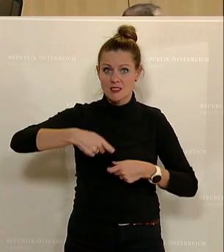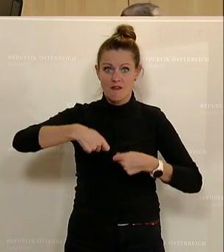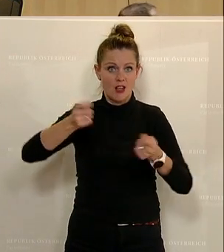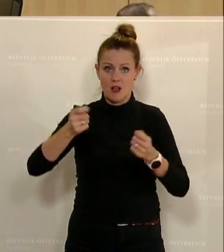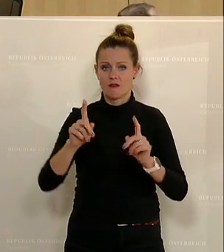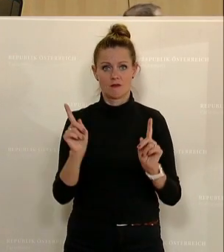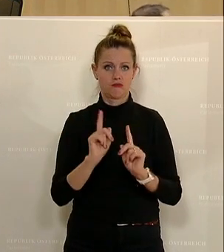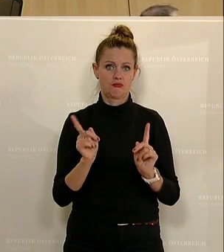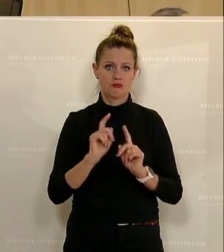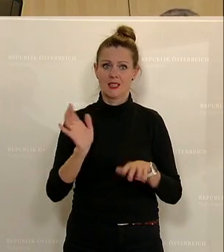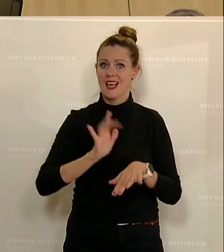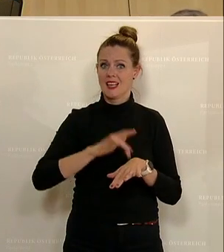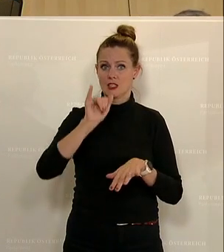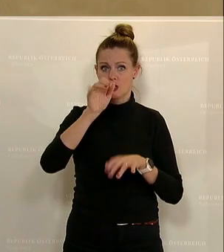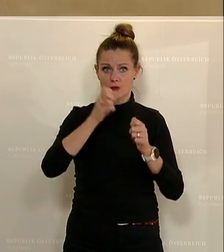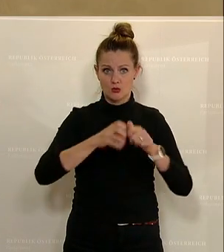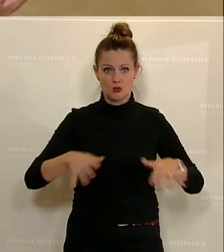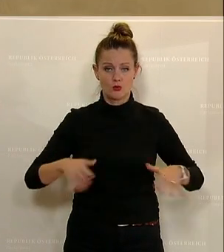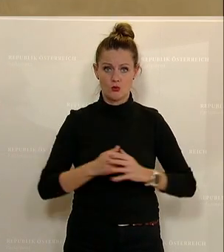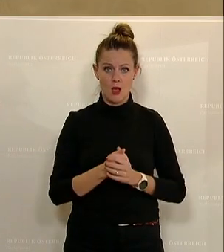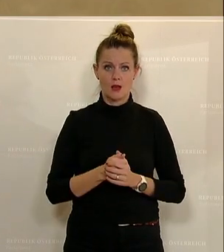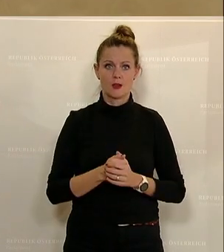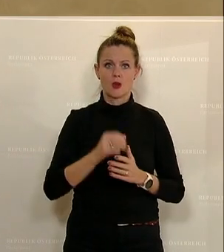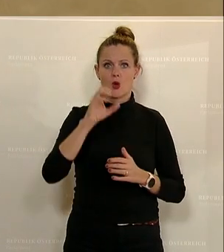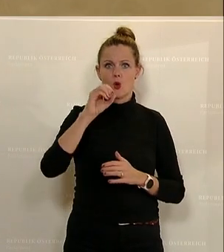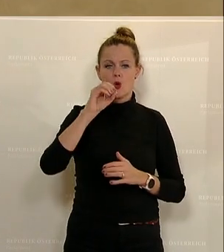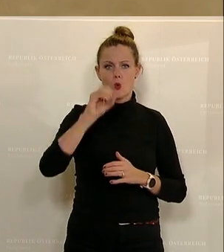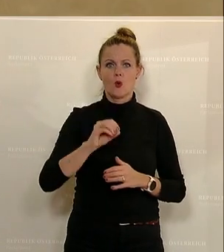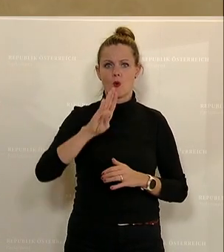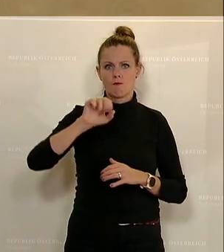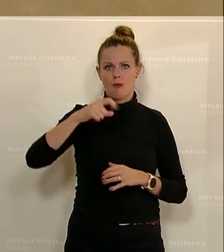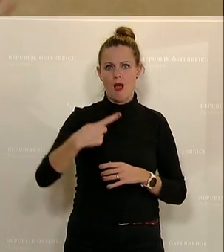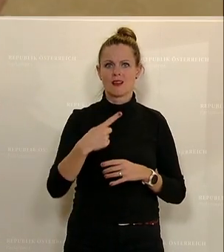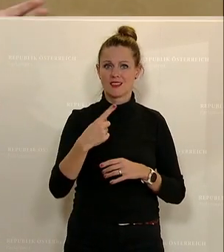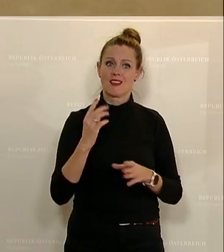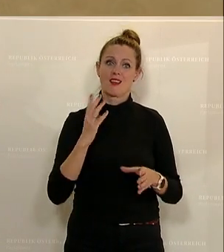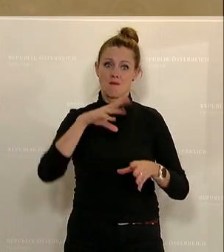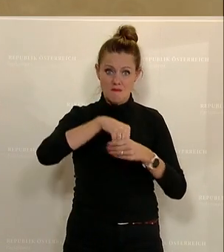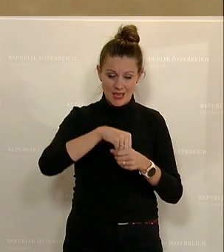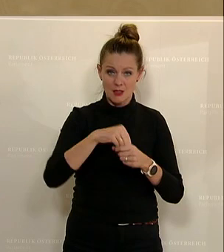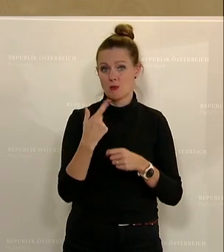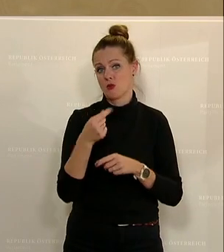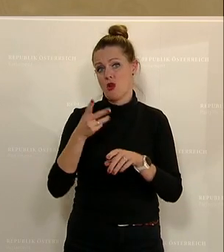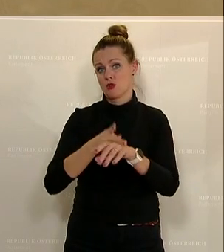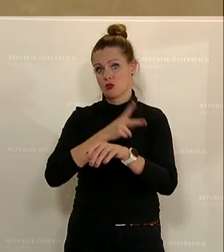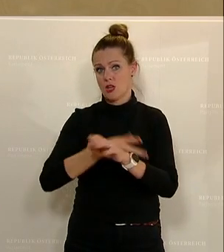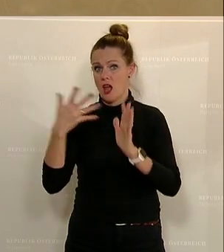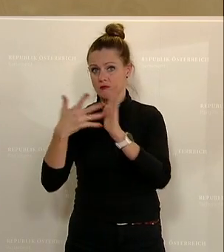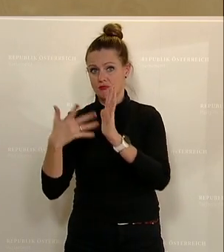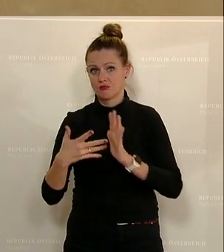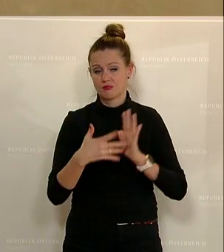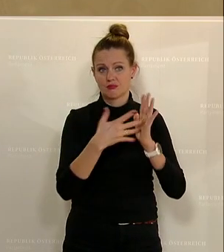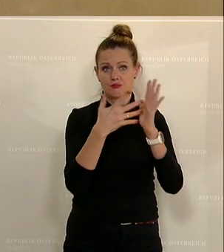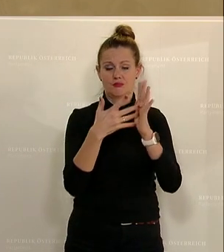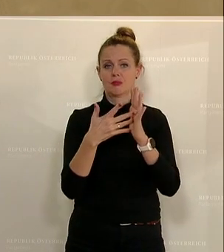kritische Infrastruktur. Und nachdem die ÖPAG beteiligt ist, legen wir Wert darauf, dass der Staat auch kontrolliert, was da passiert und